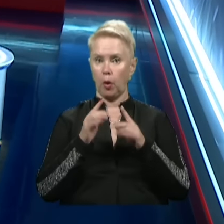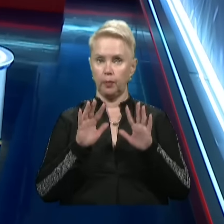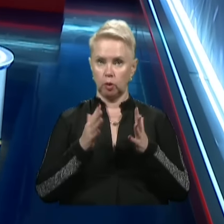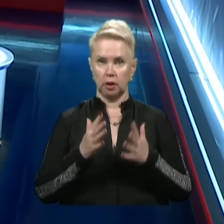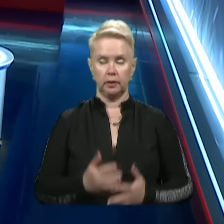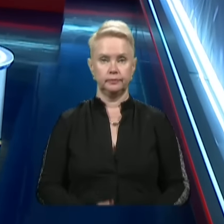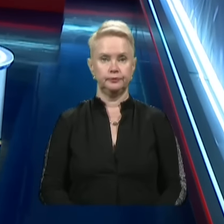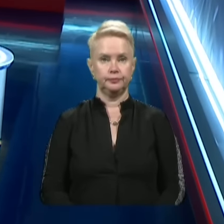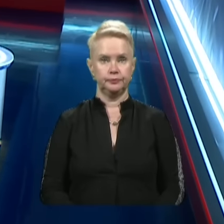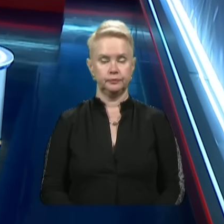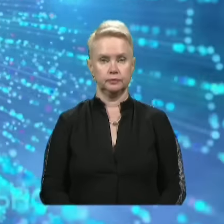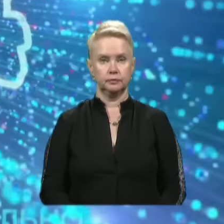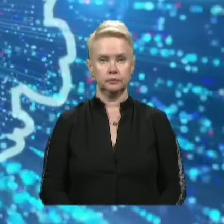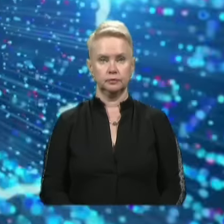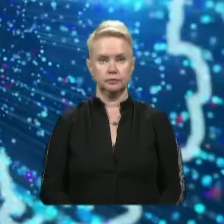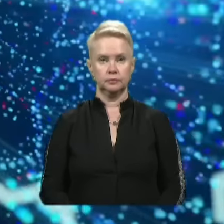про таке.